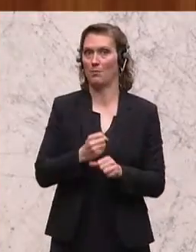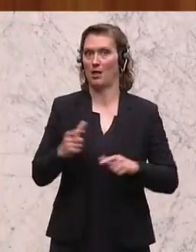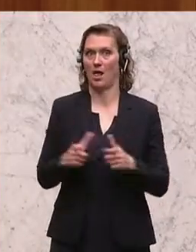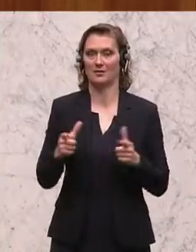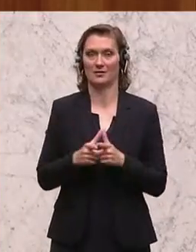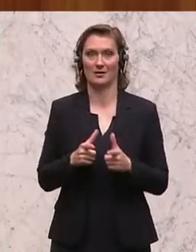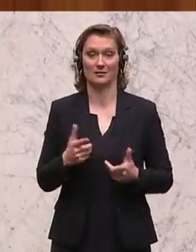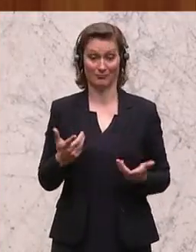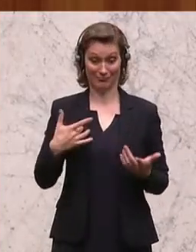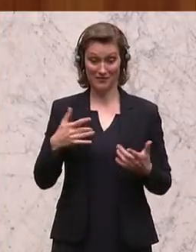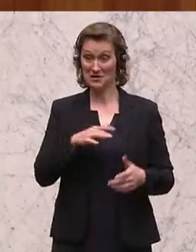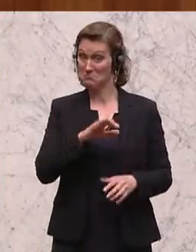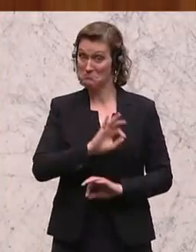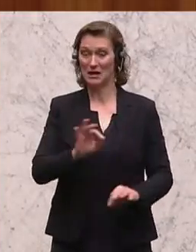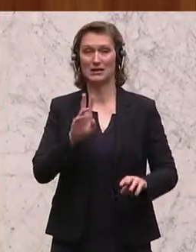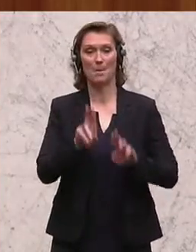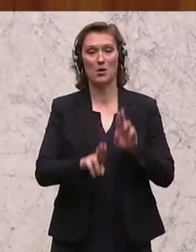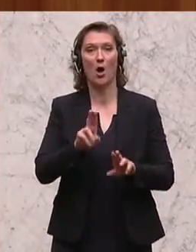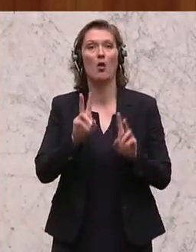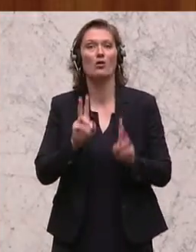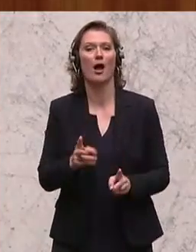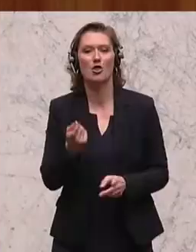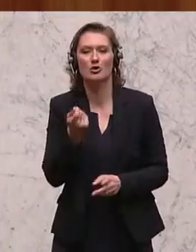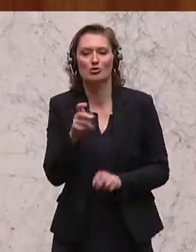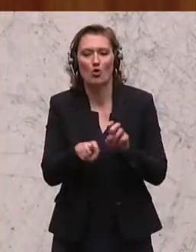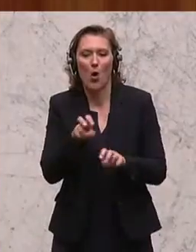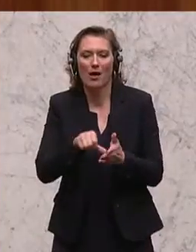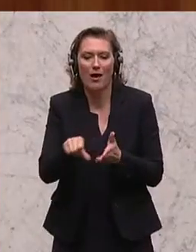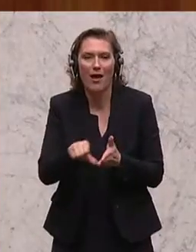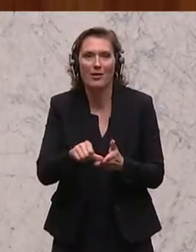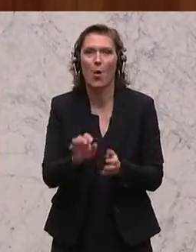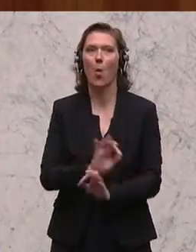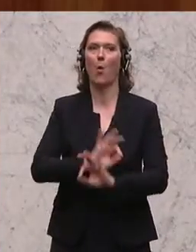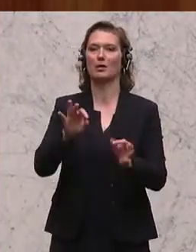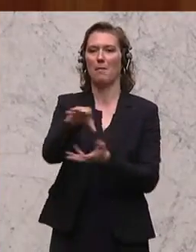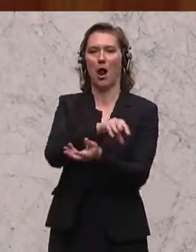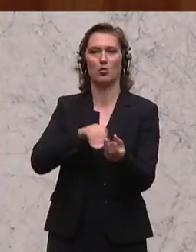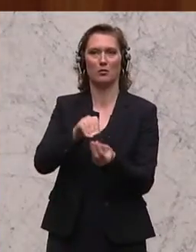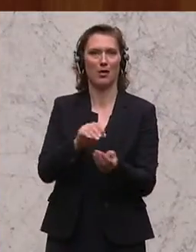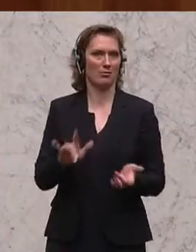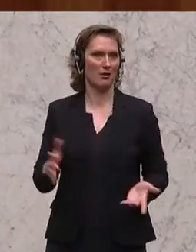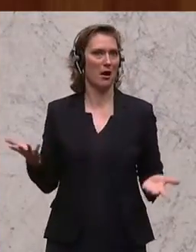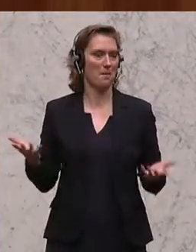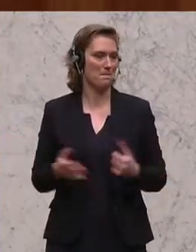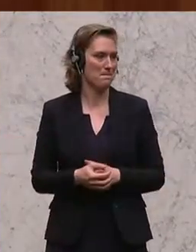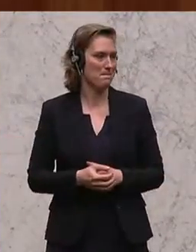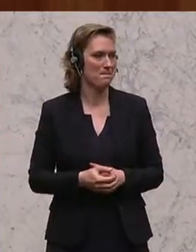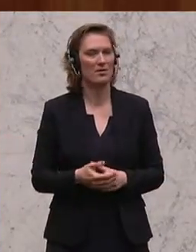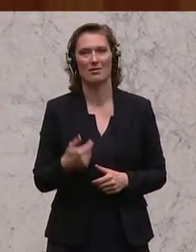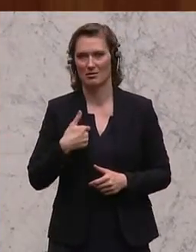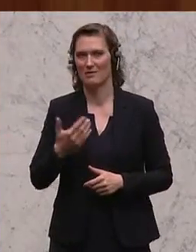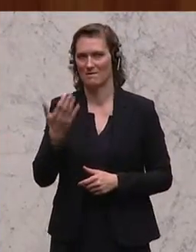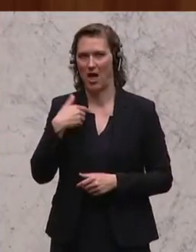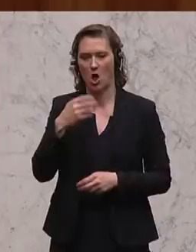Garantie, wir haben die beste Betreuung, die wir brauchen, dass mit unserem Steuergeld möglichst optimal und gut umgegangen wird. Und daher habe ich die